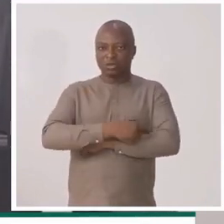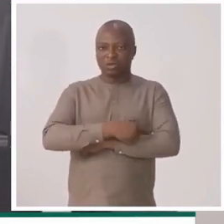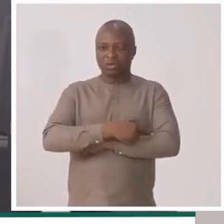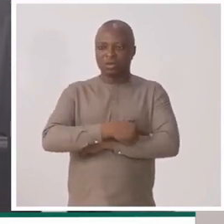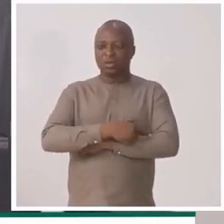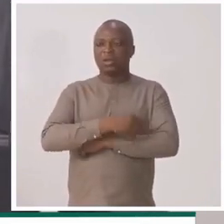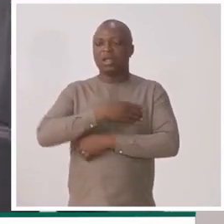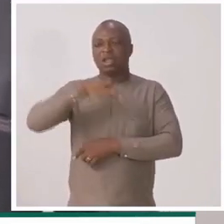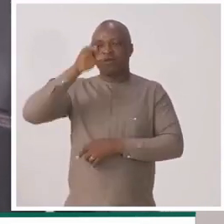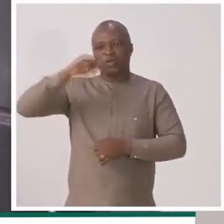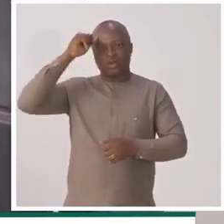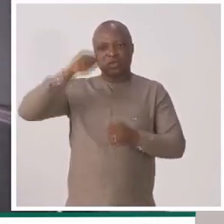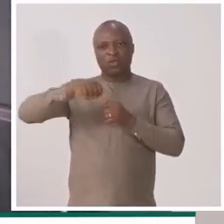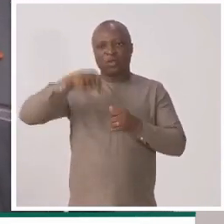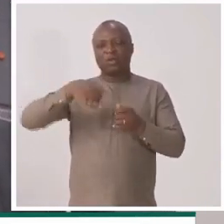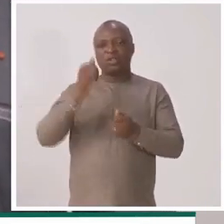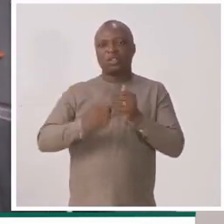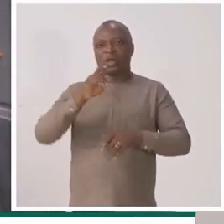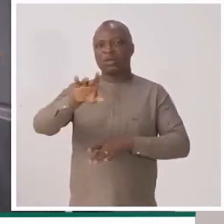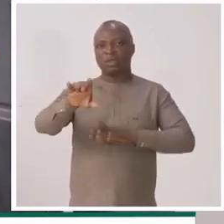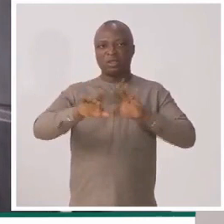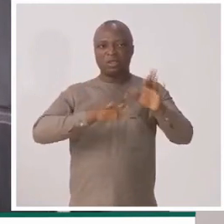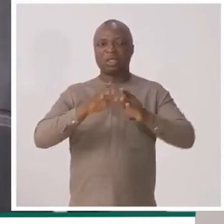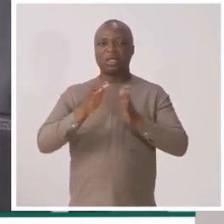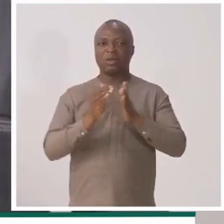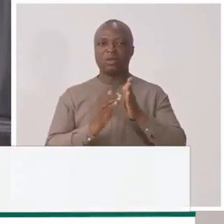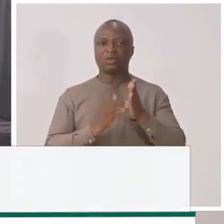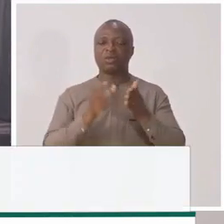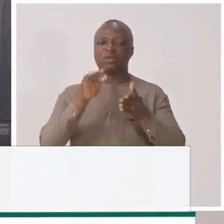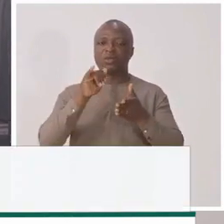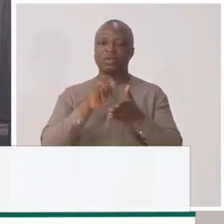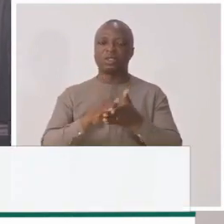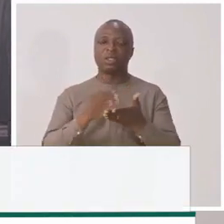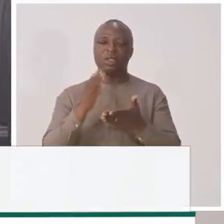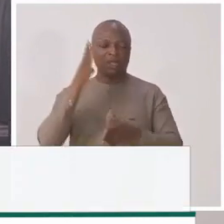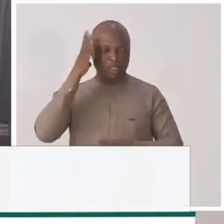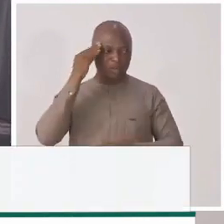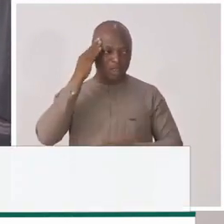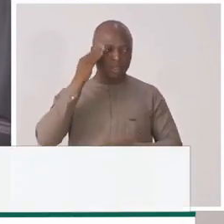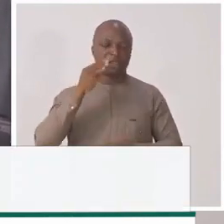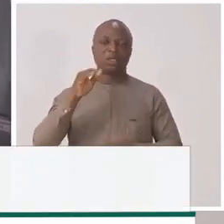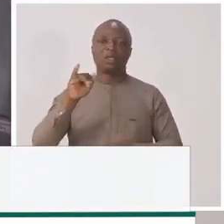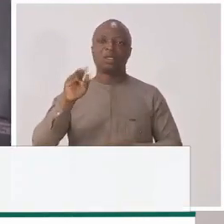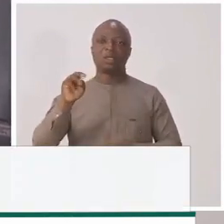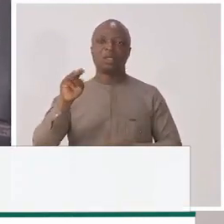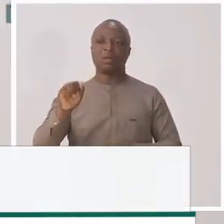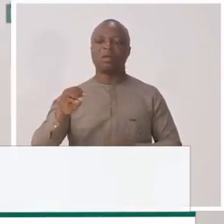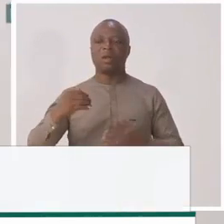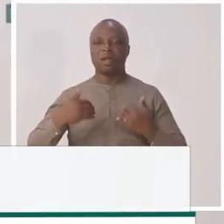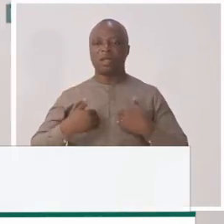jours. Et il faut se souvenir que chacun tire les leçons de ses expériences. Et l'INAM en a.